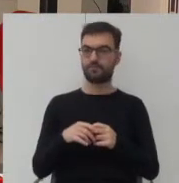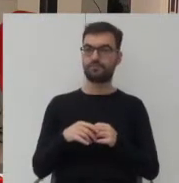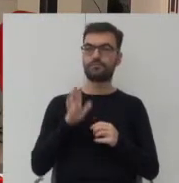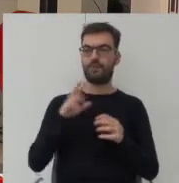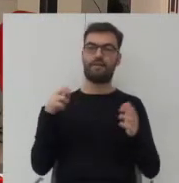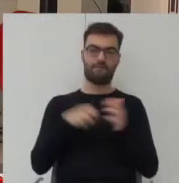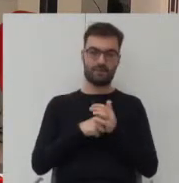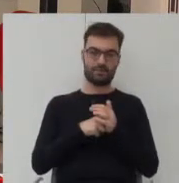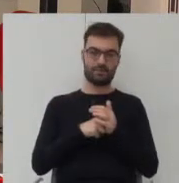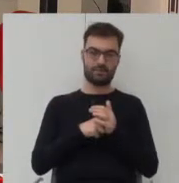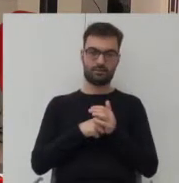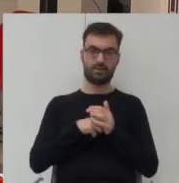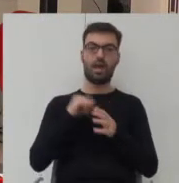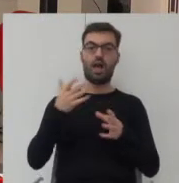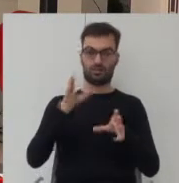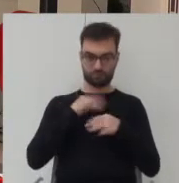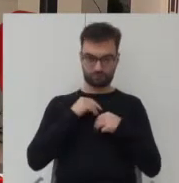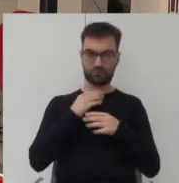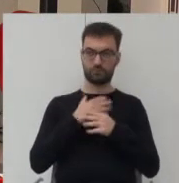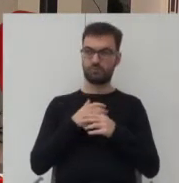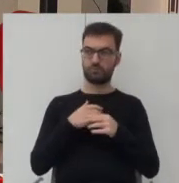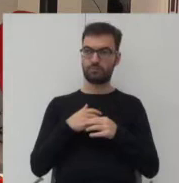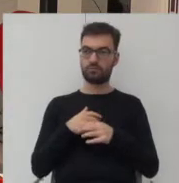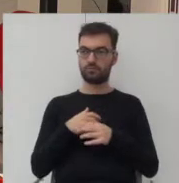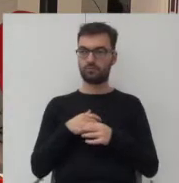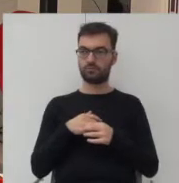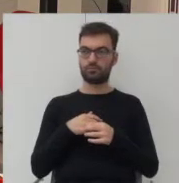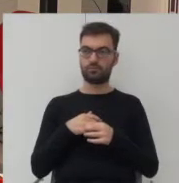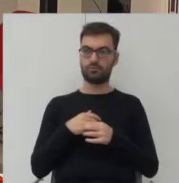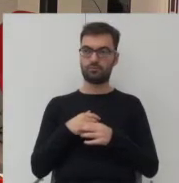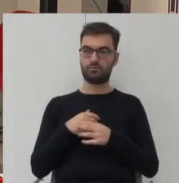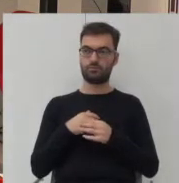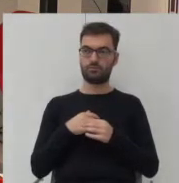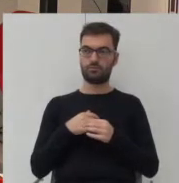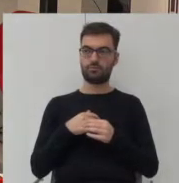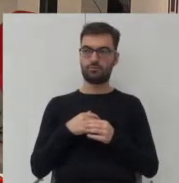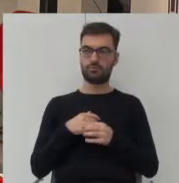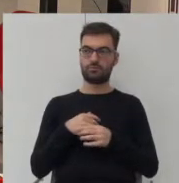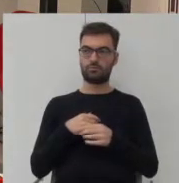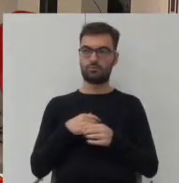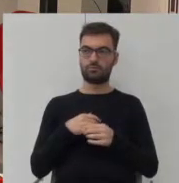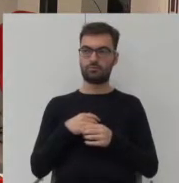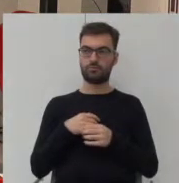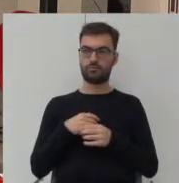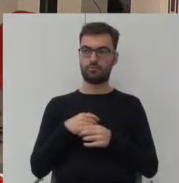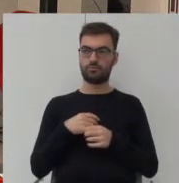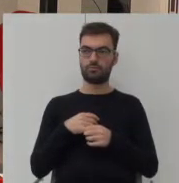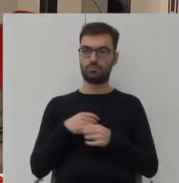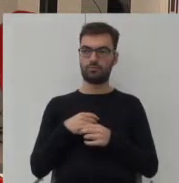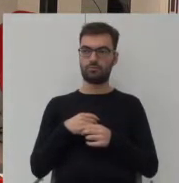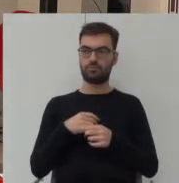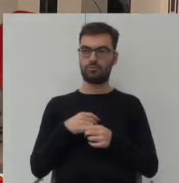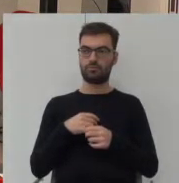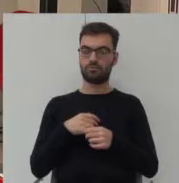gwarancję tego mieszkania kiedy już je dostali nie ale co jest jak oni je zbudują wszystko to ja wszystko wiem nie chodzi o to czy ten model nie